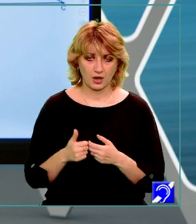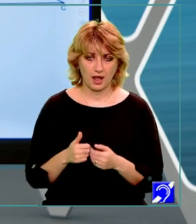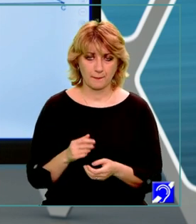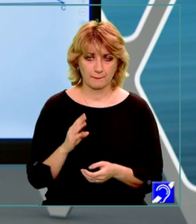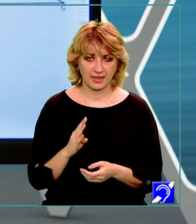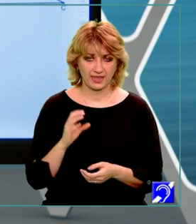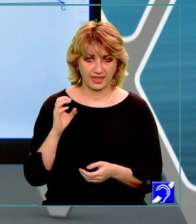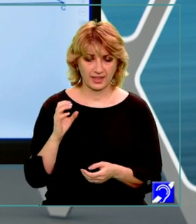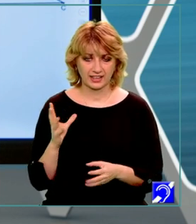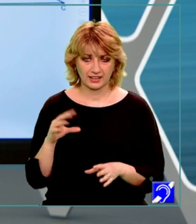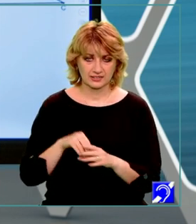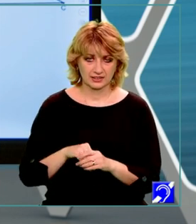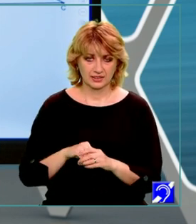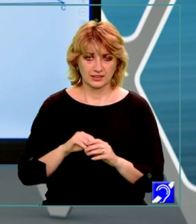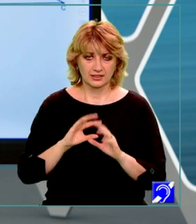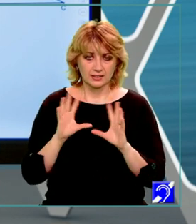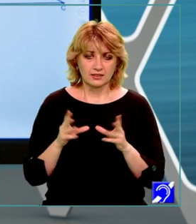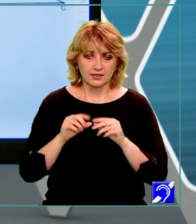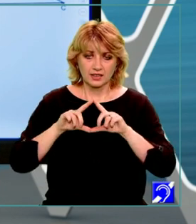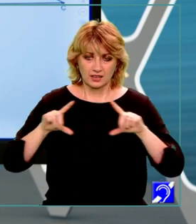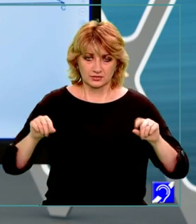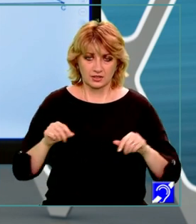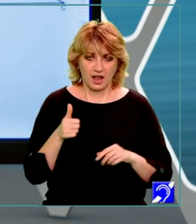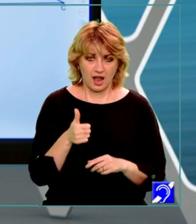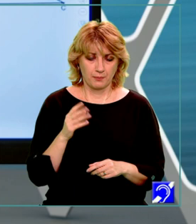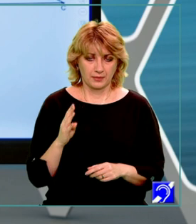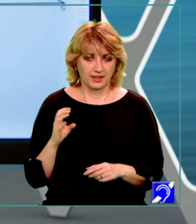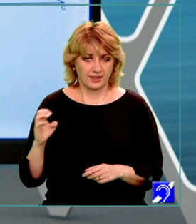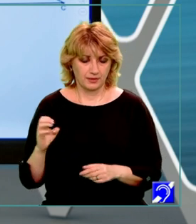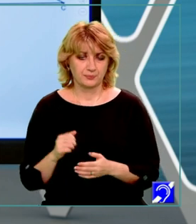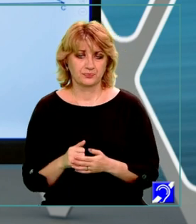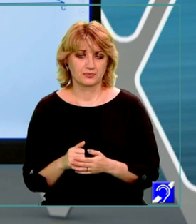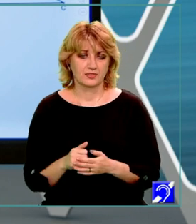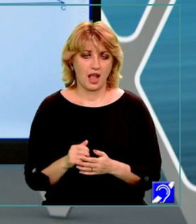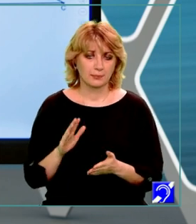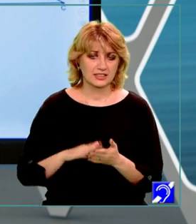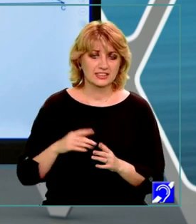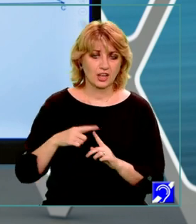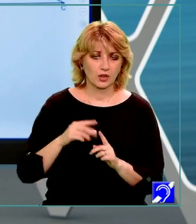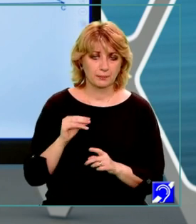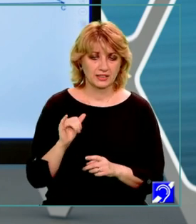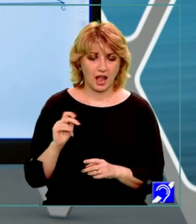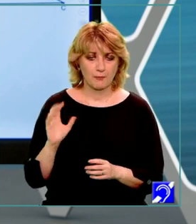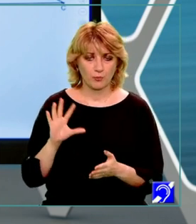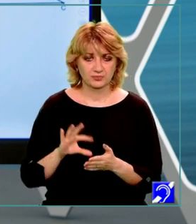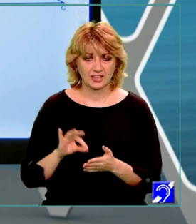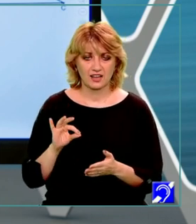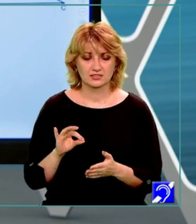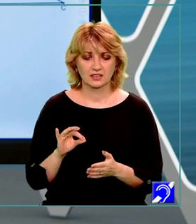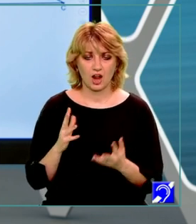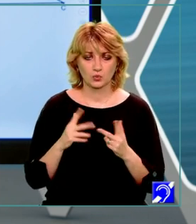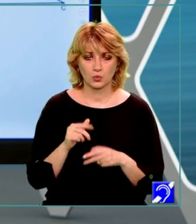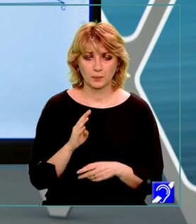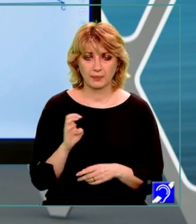ne putem încadra în triunghiul ABE aplicând din nou teorema lui Pitagora dar am optat pentru calculul lui BE